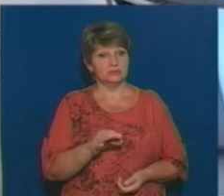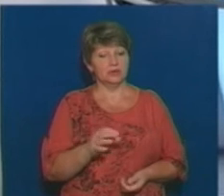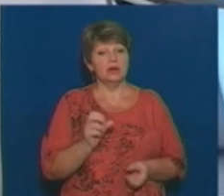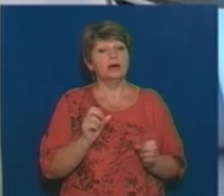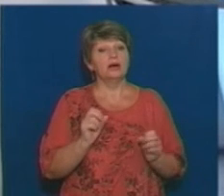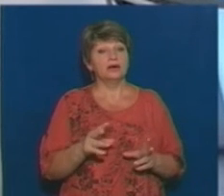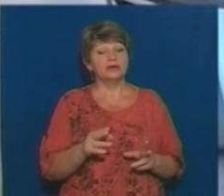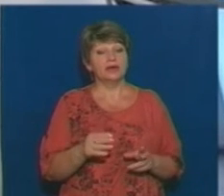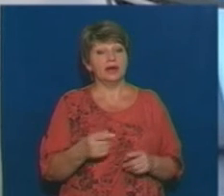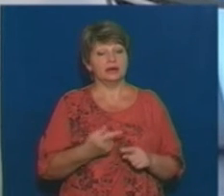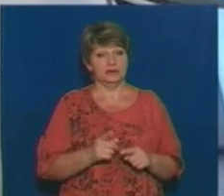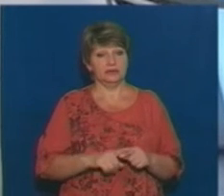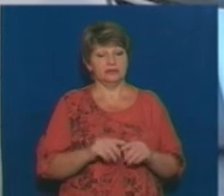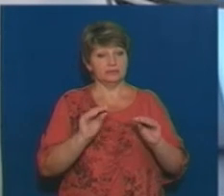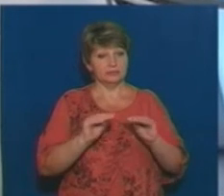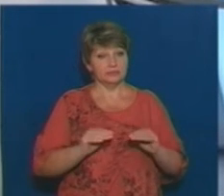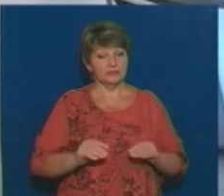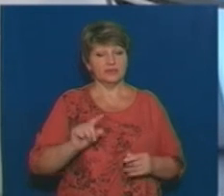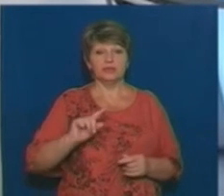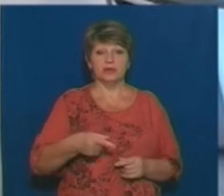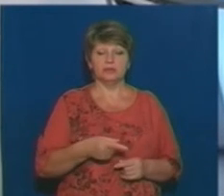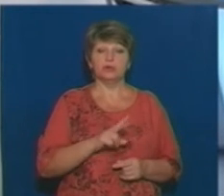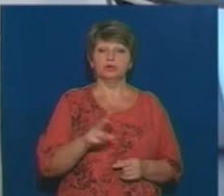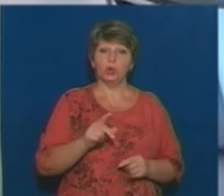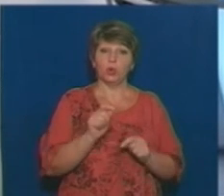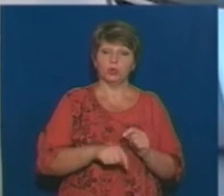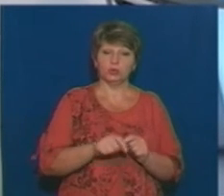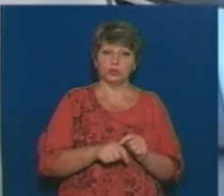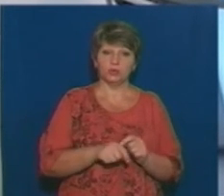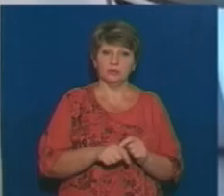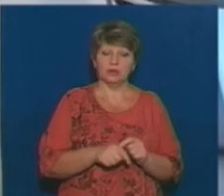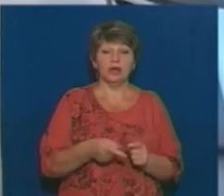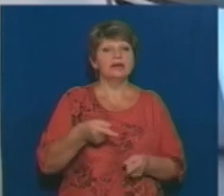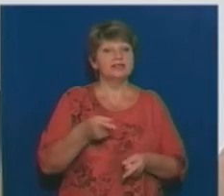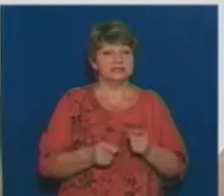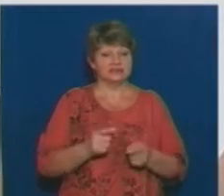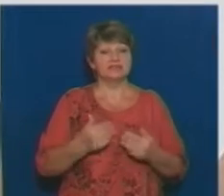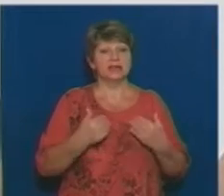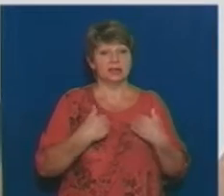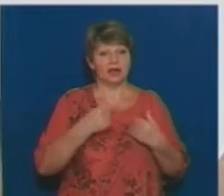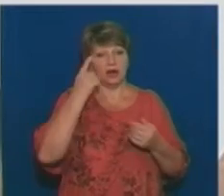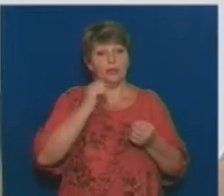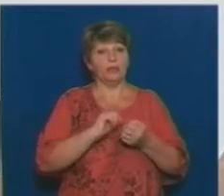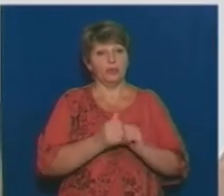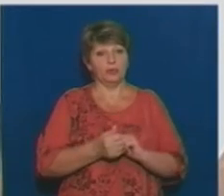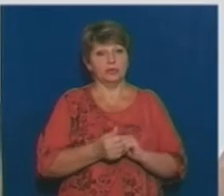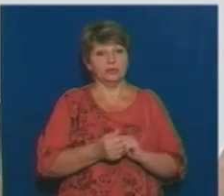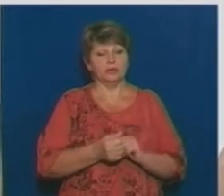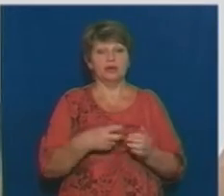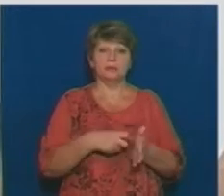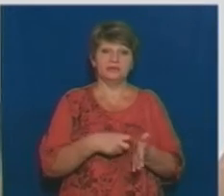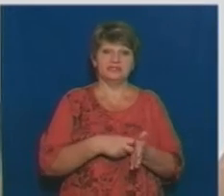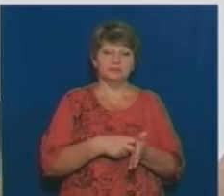чином формувалися ці вимоги, і хто має контролювати їх дотримання? Дійсно, я пам'ятаю, навіть надходив лист від Антимонопольного